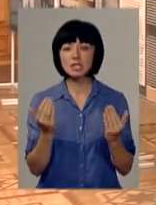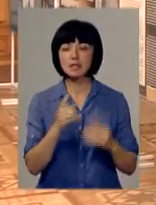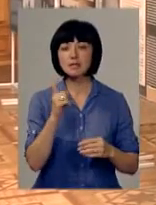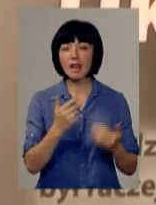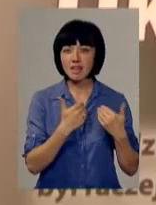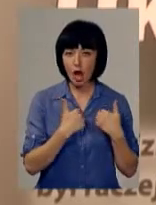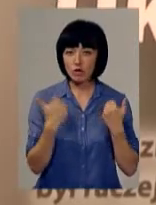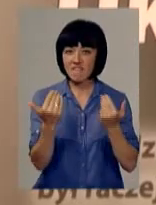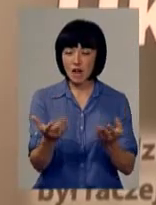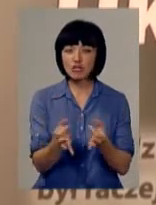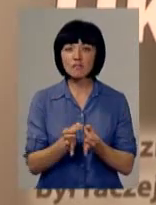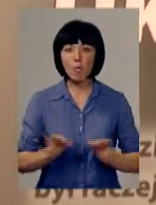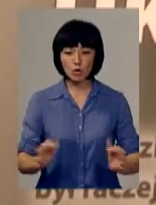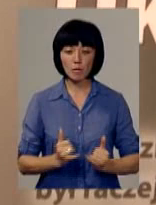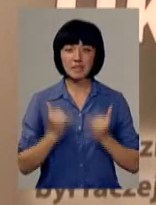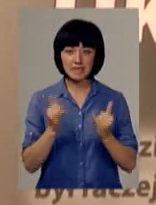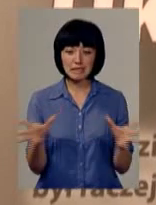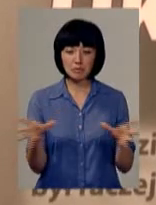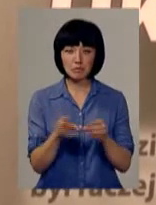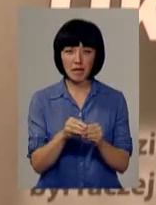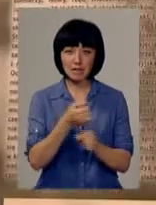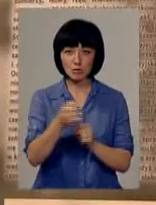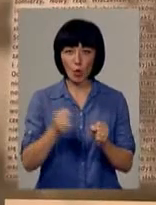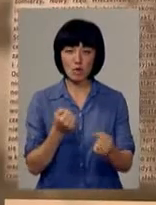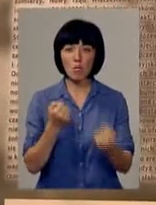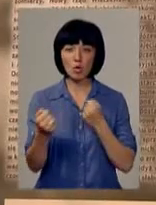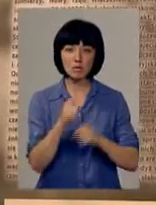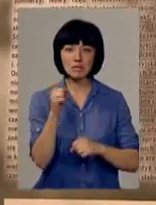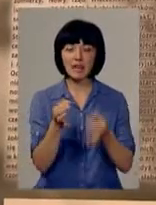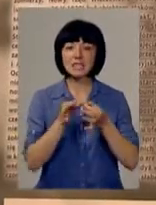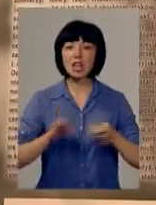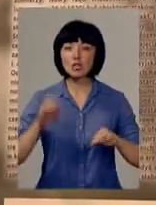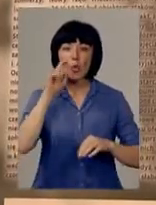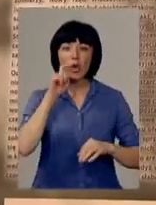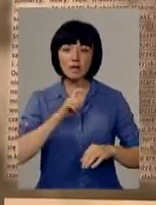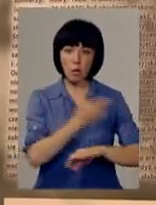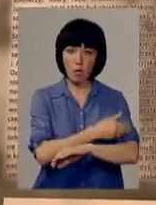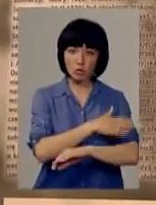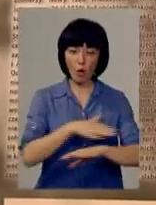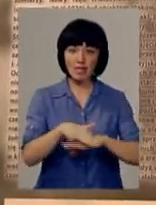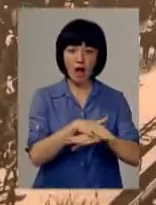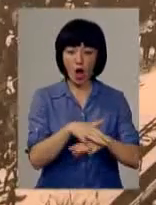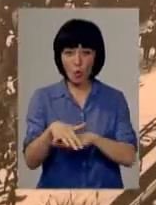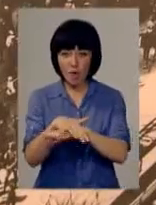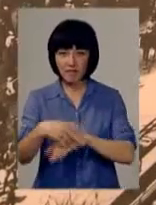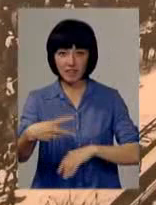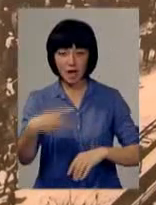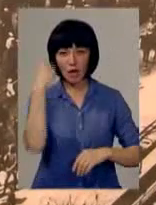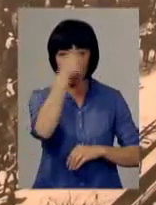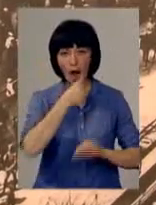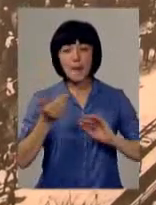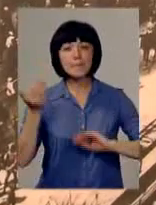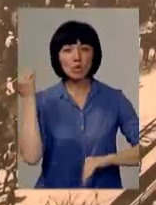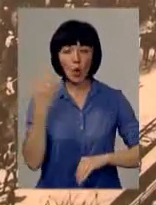«За нашу і вашу свободу» присвячена спільній збройній боротьбі за незалежність українського та польського народів у 20-х роках